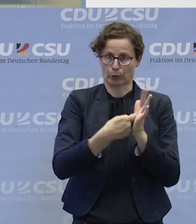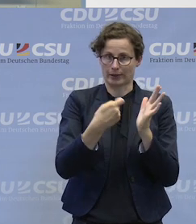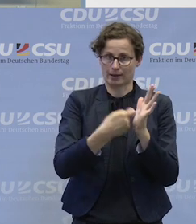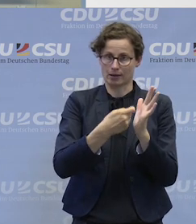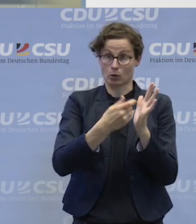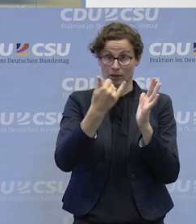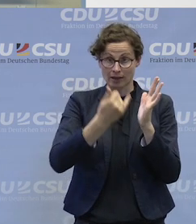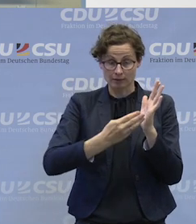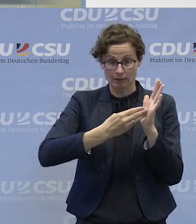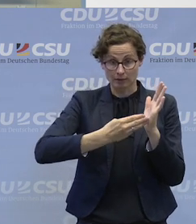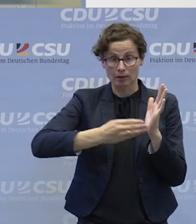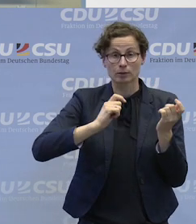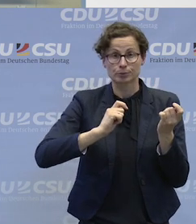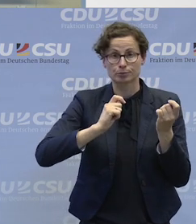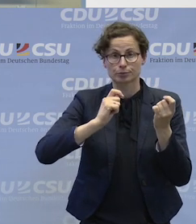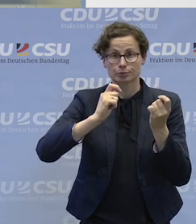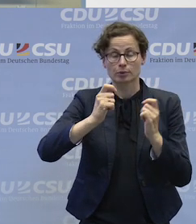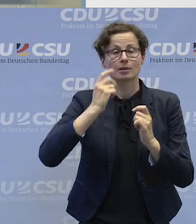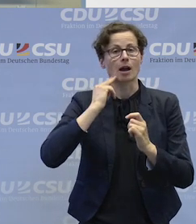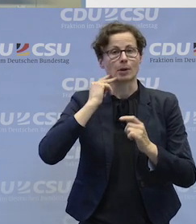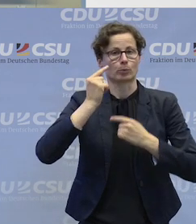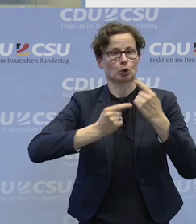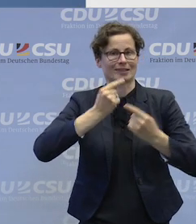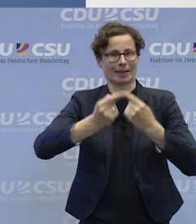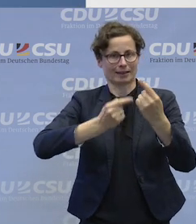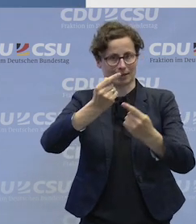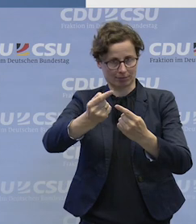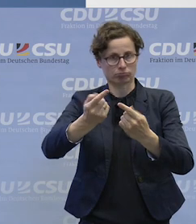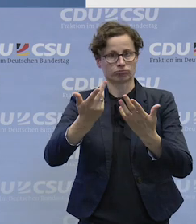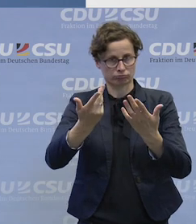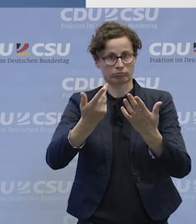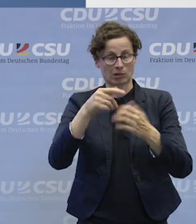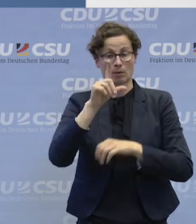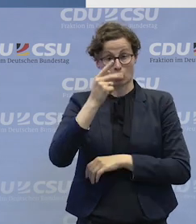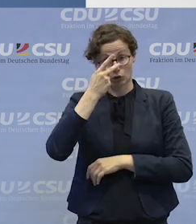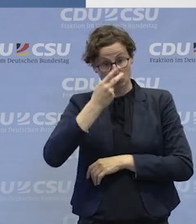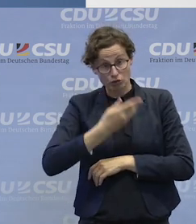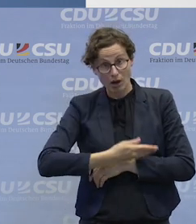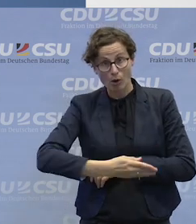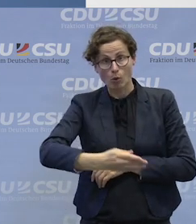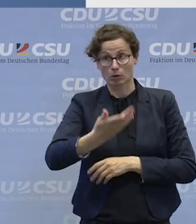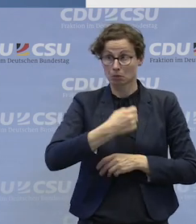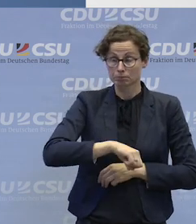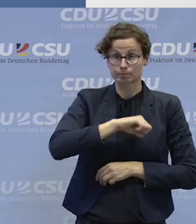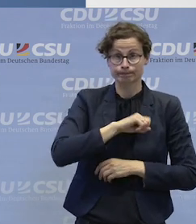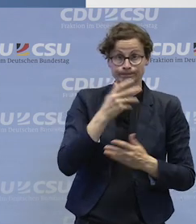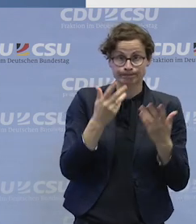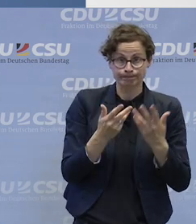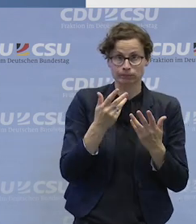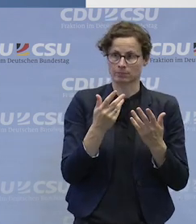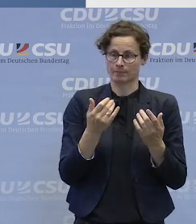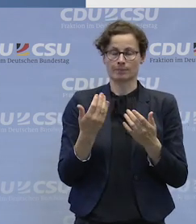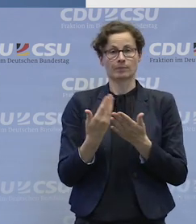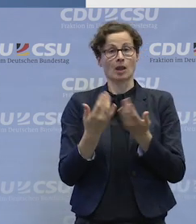nichts mehr. Sondern wir haben heute diese Werkstattkonferenz, weil wir ja auch gerade die Werkstätten, nichts für uns ohne